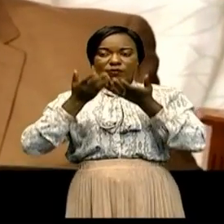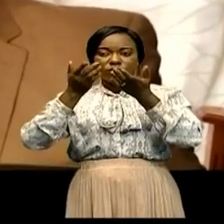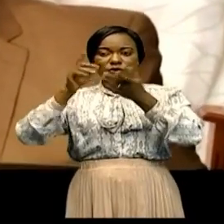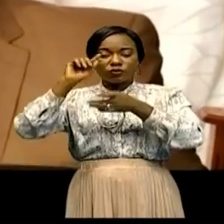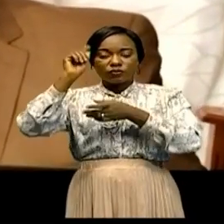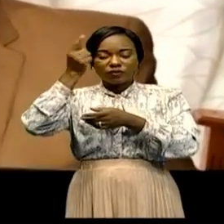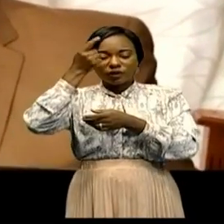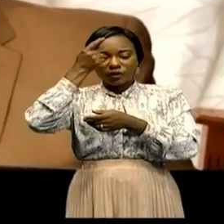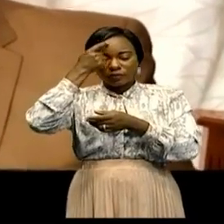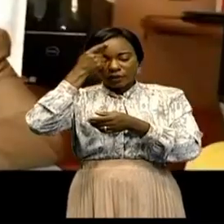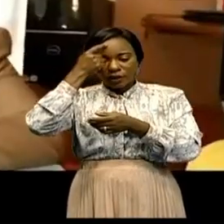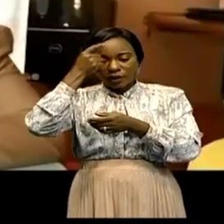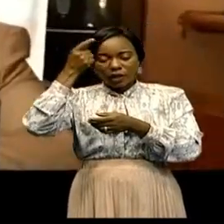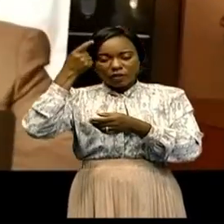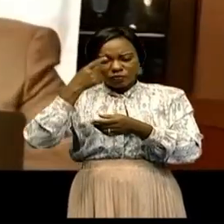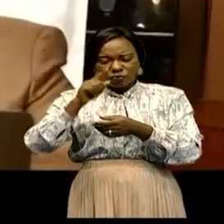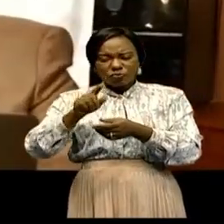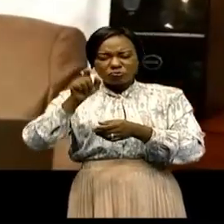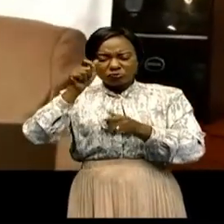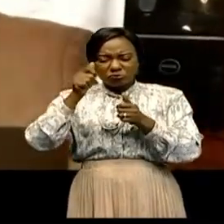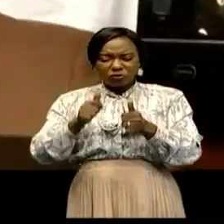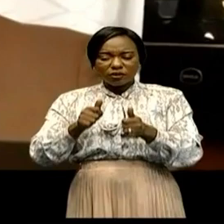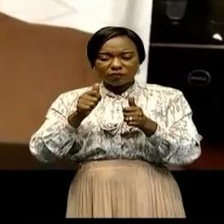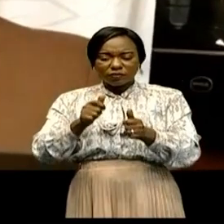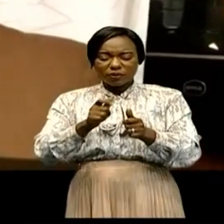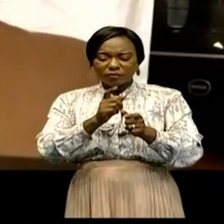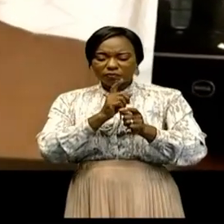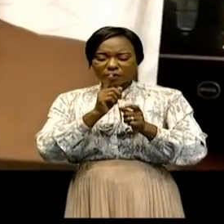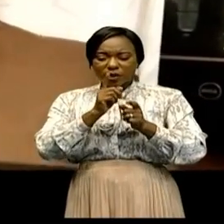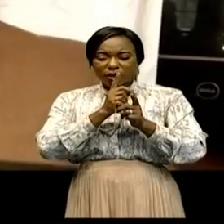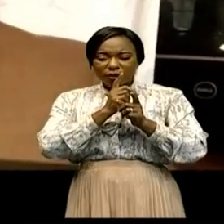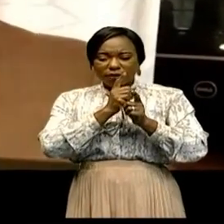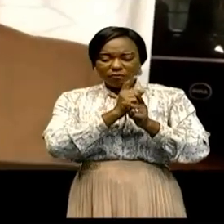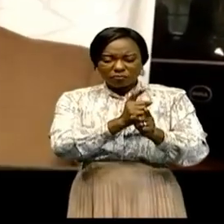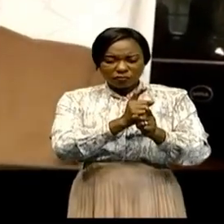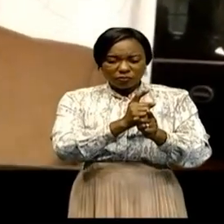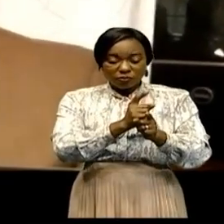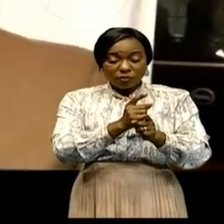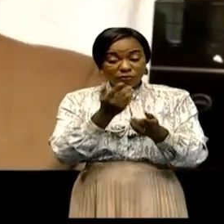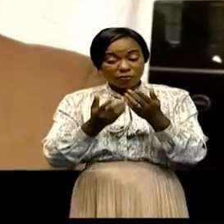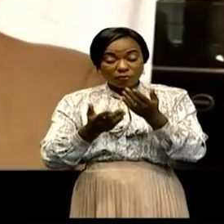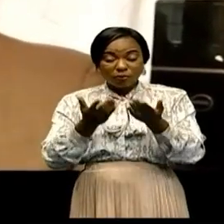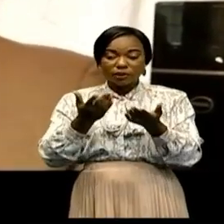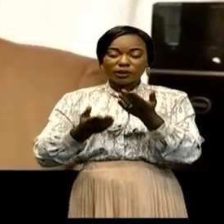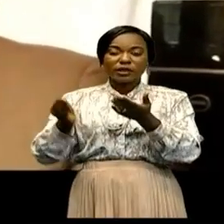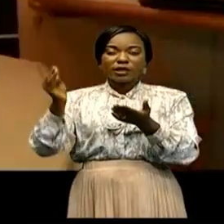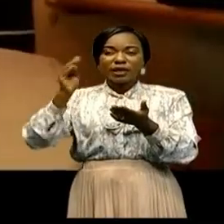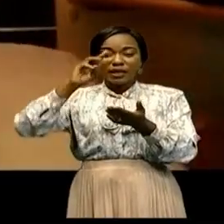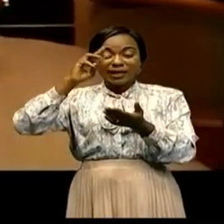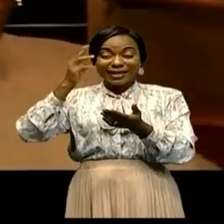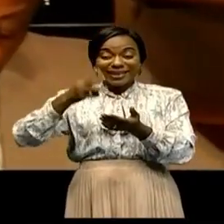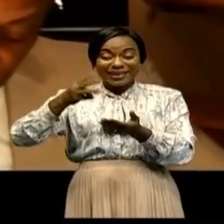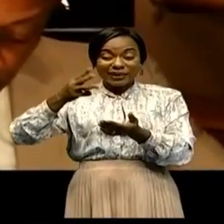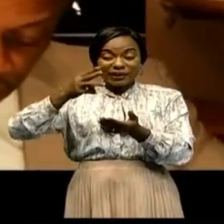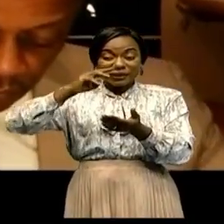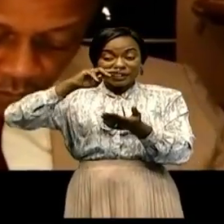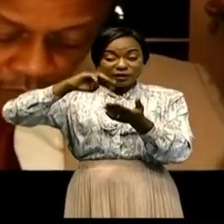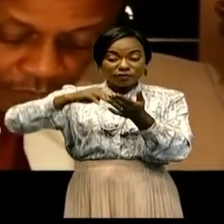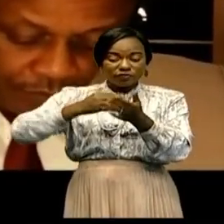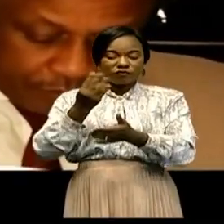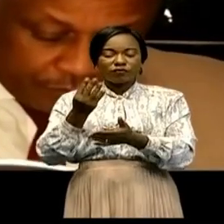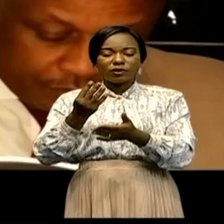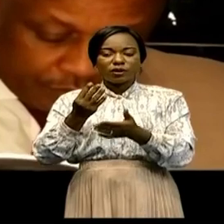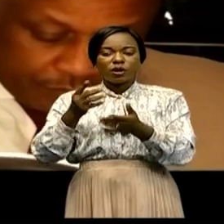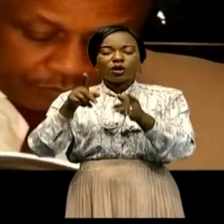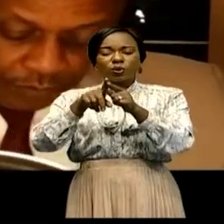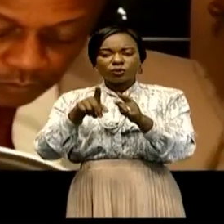une série de mesures pour prévenir contre une éventuelle quatrième vague. Il s'agit notamment de la